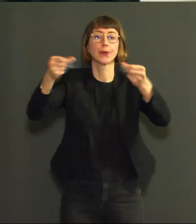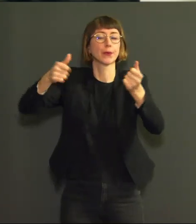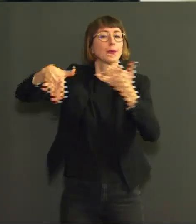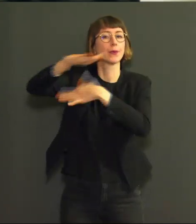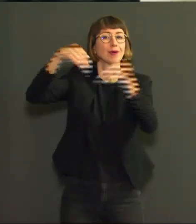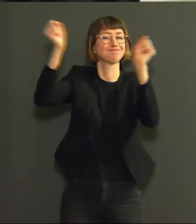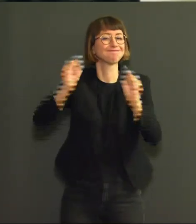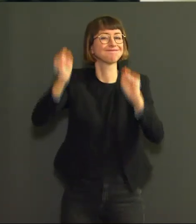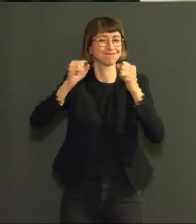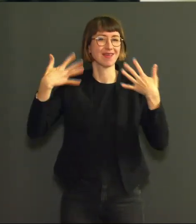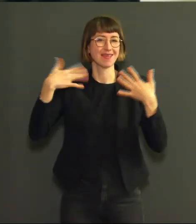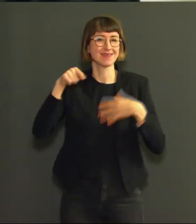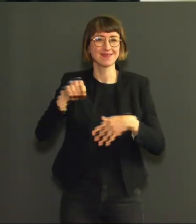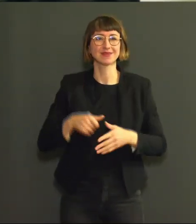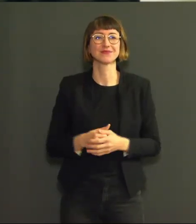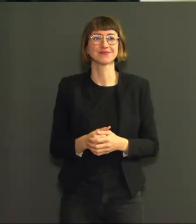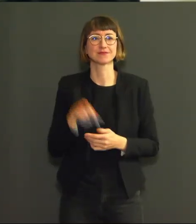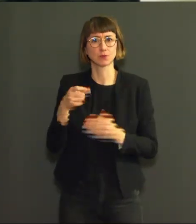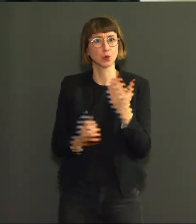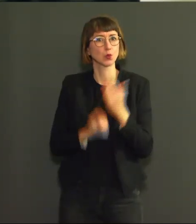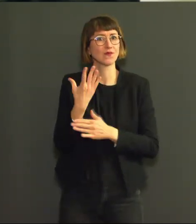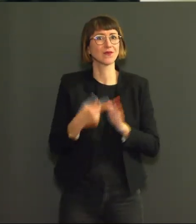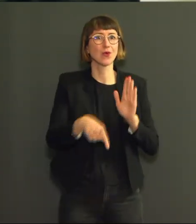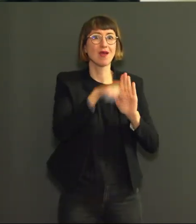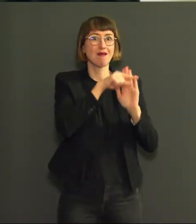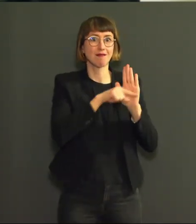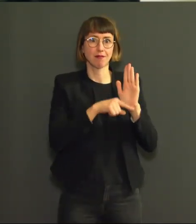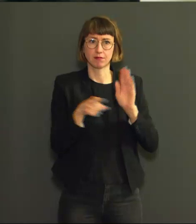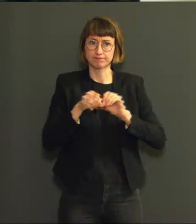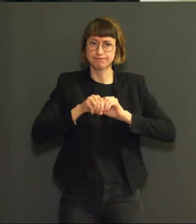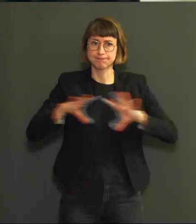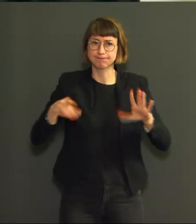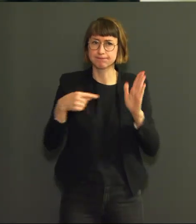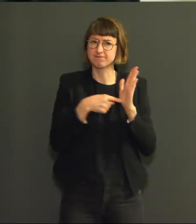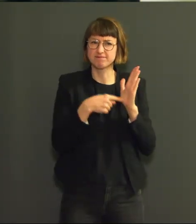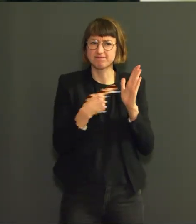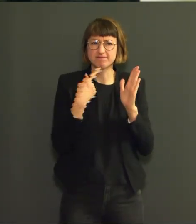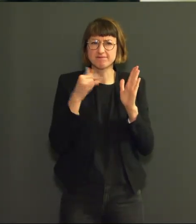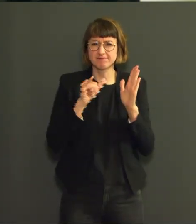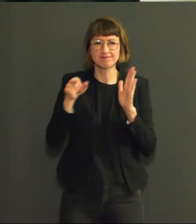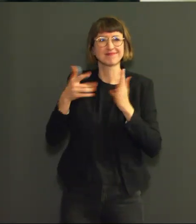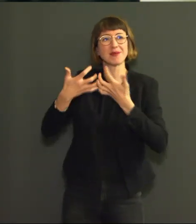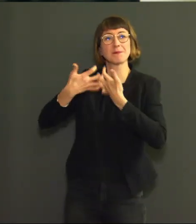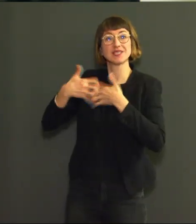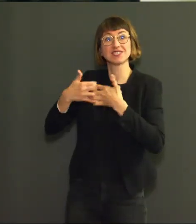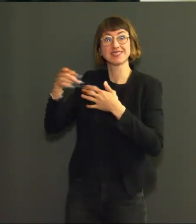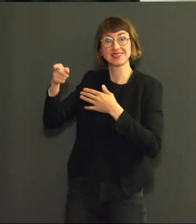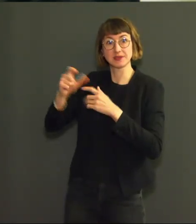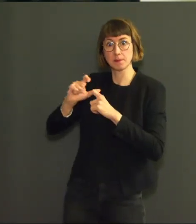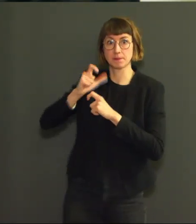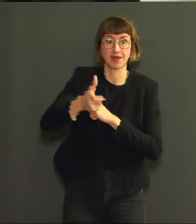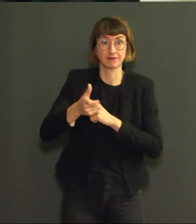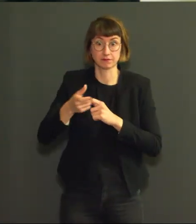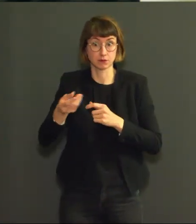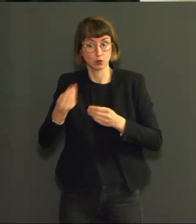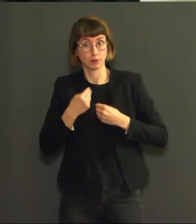La nouvelle réglementation interdit les systèmes qui peuvent être dangereux pour la santé, comme par